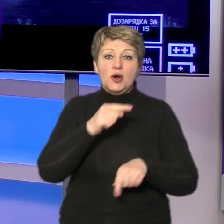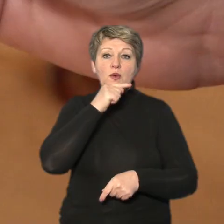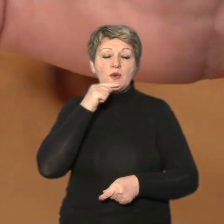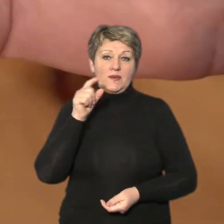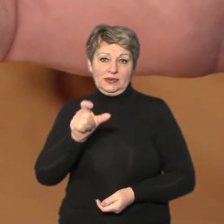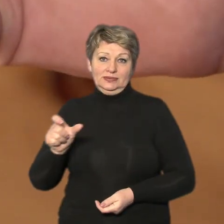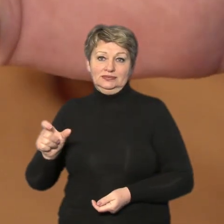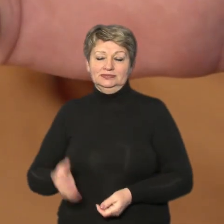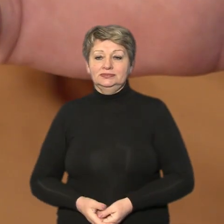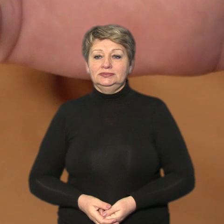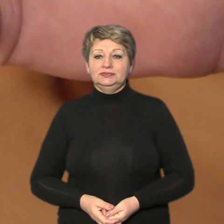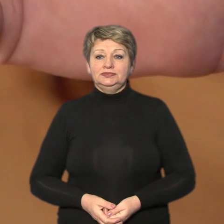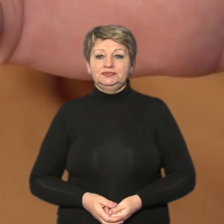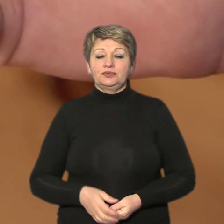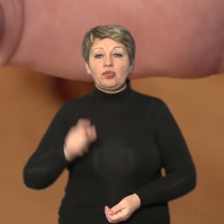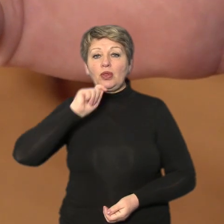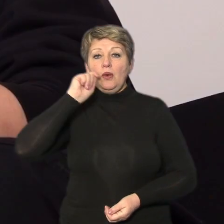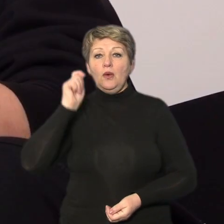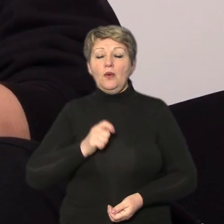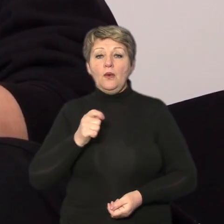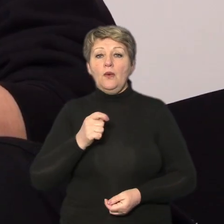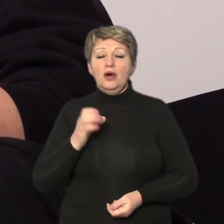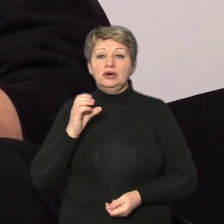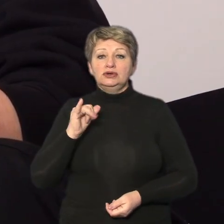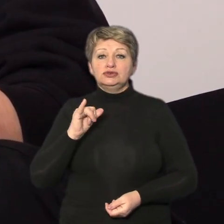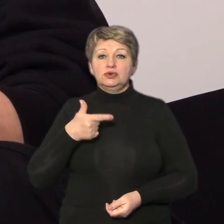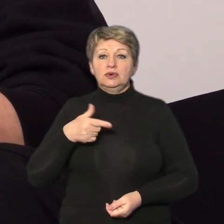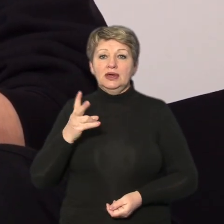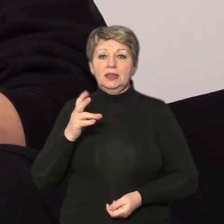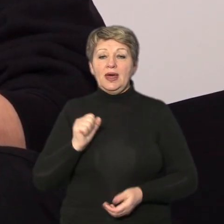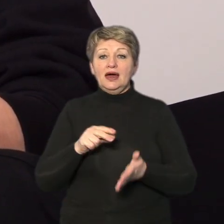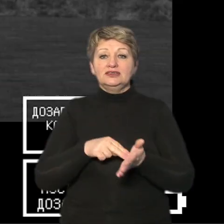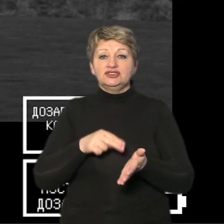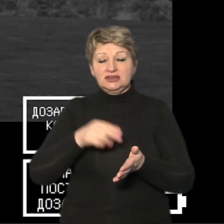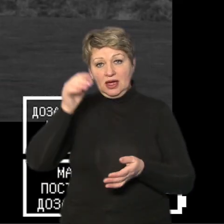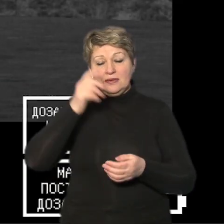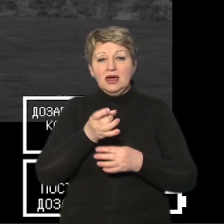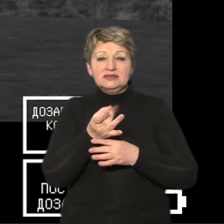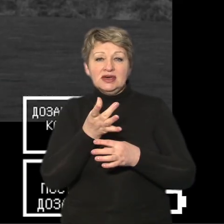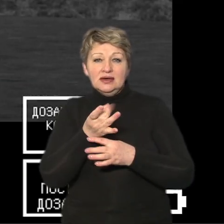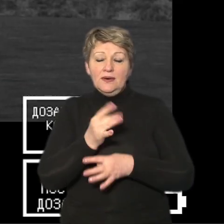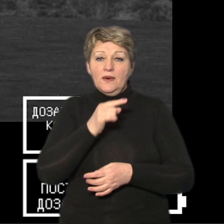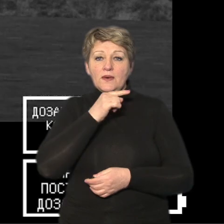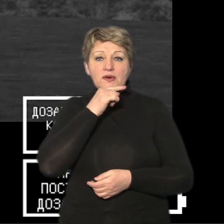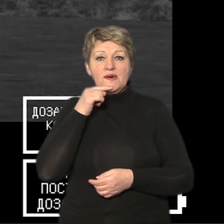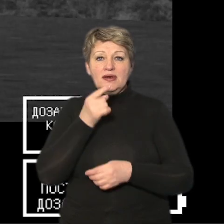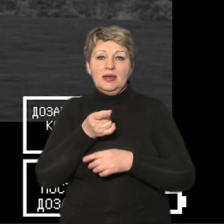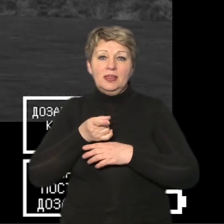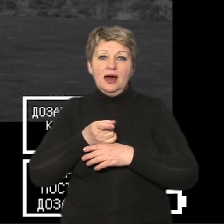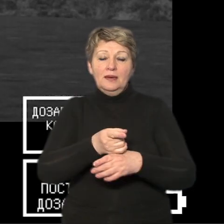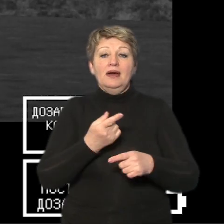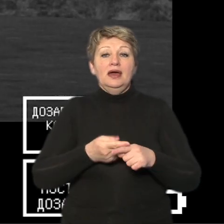з українського комплексу стугна черкасьець Дмитро стріляє по російських танках цю гру каже